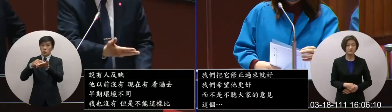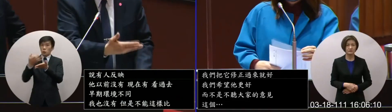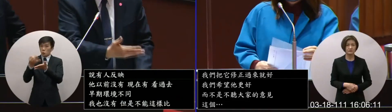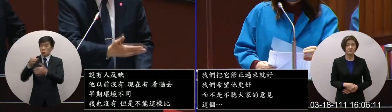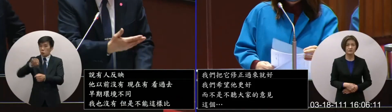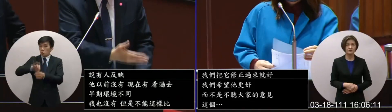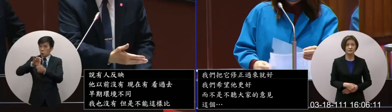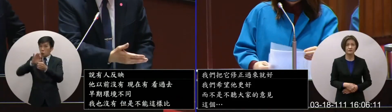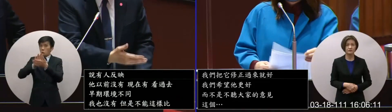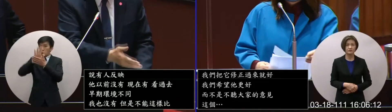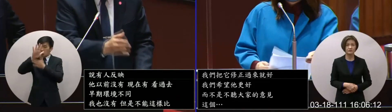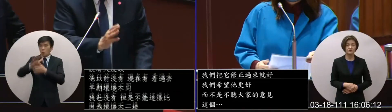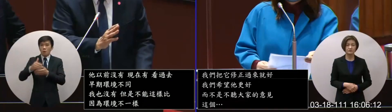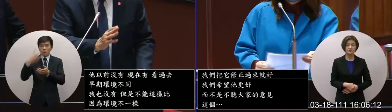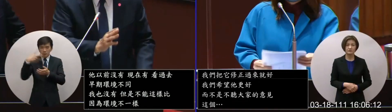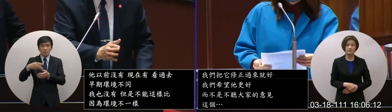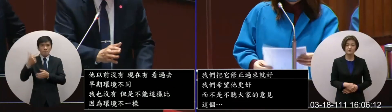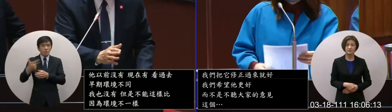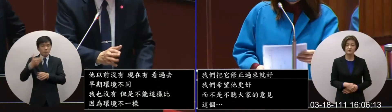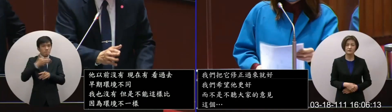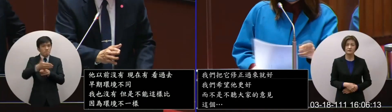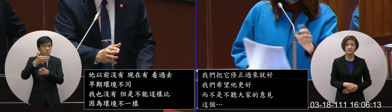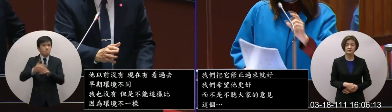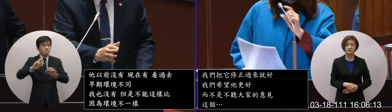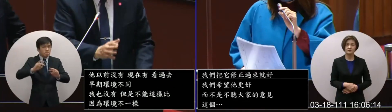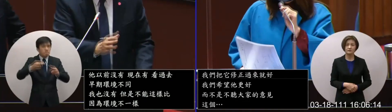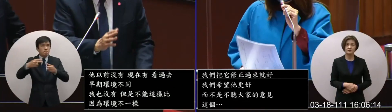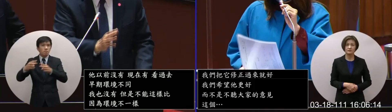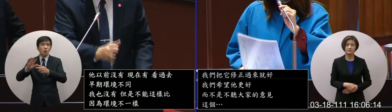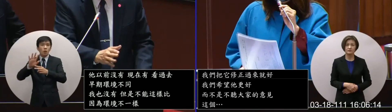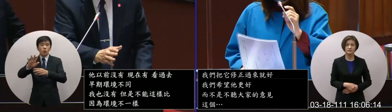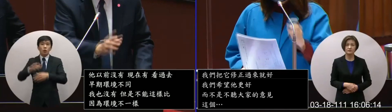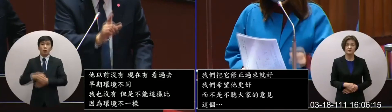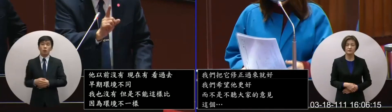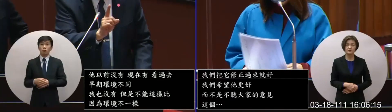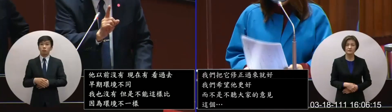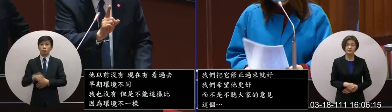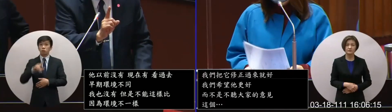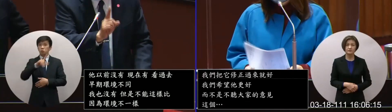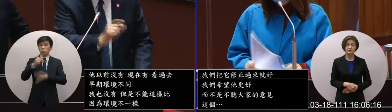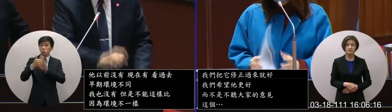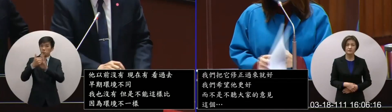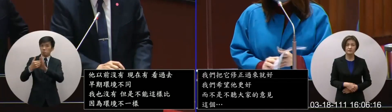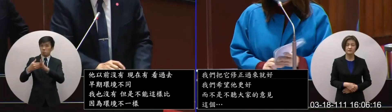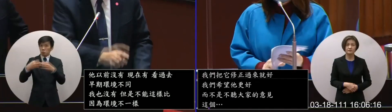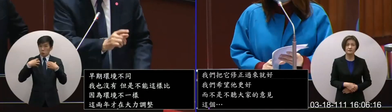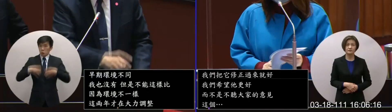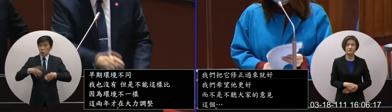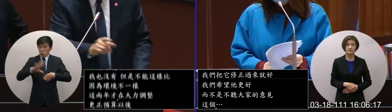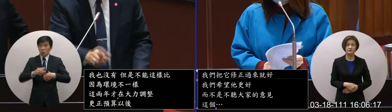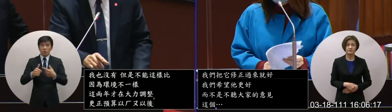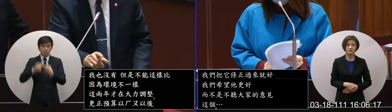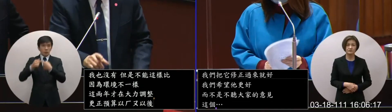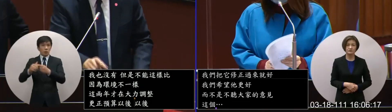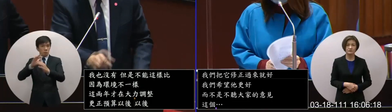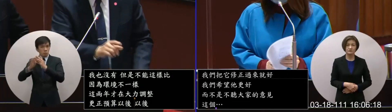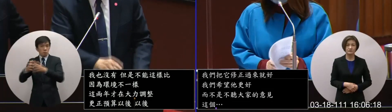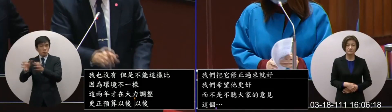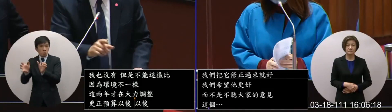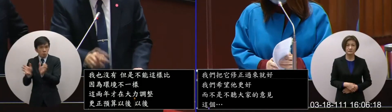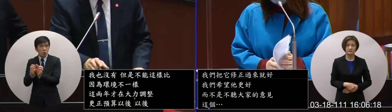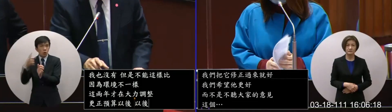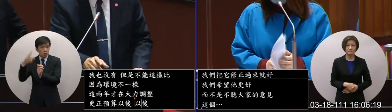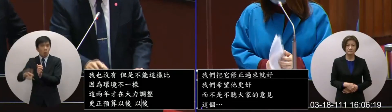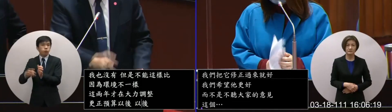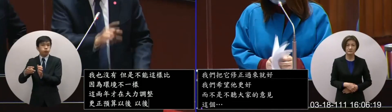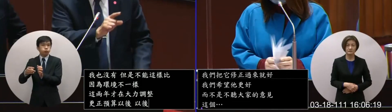一批一批做出来的发战备各装有几个条件第一个战斗部队然后才战斗资源部